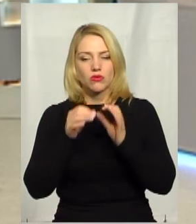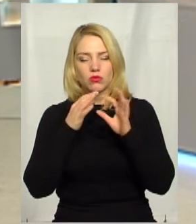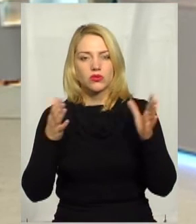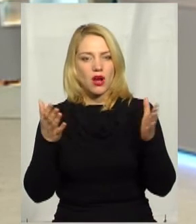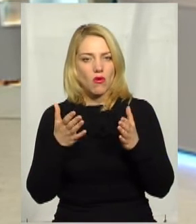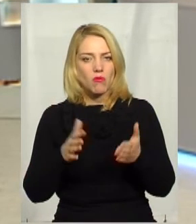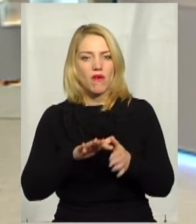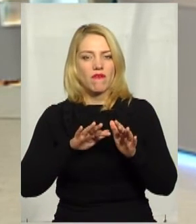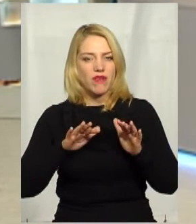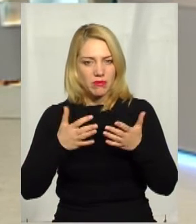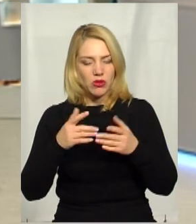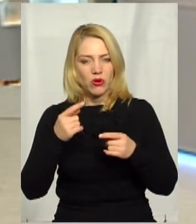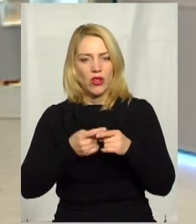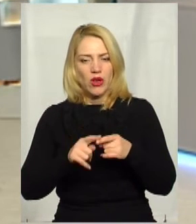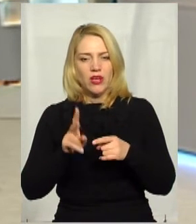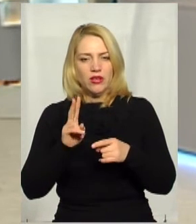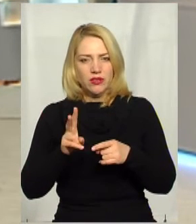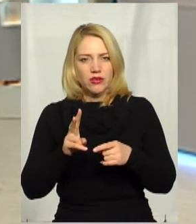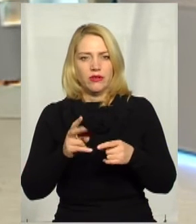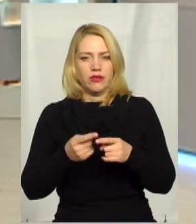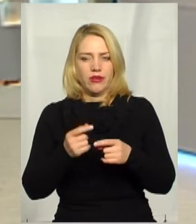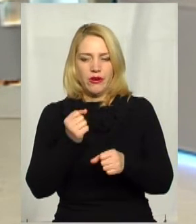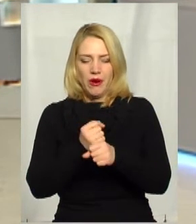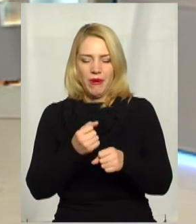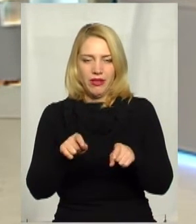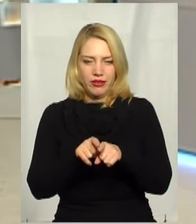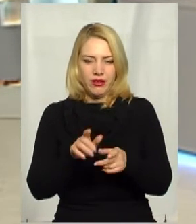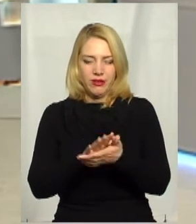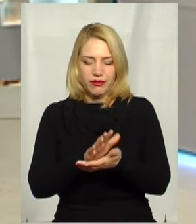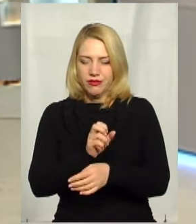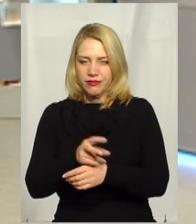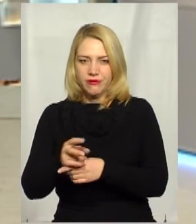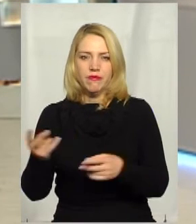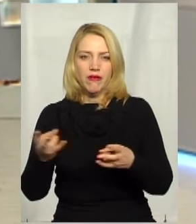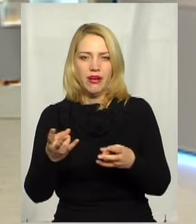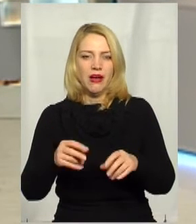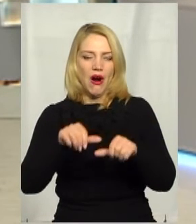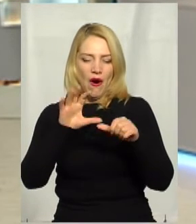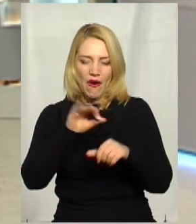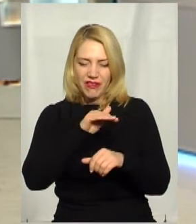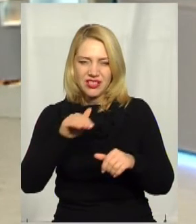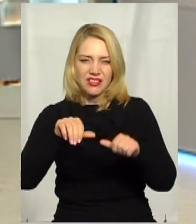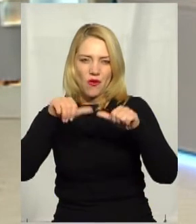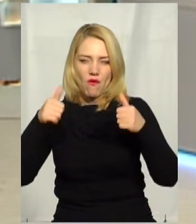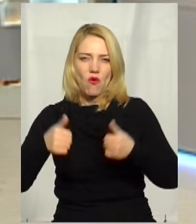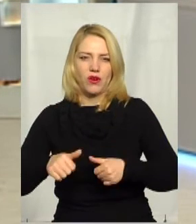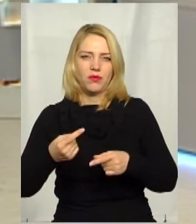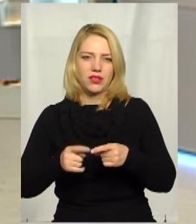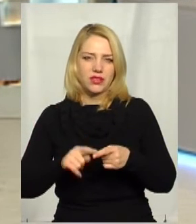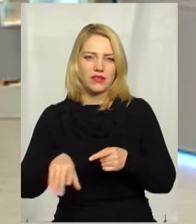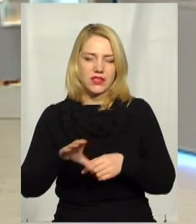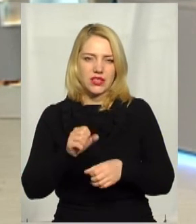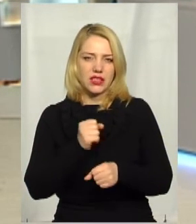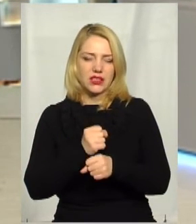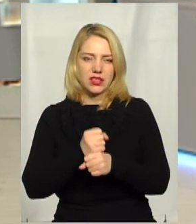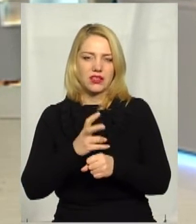випадку той, хто продукує ці відходи, має належним чином оформити все це і вже